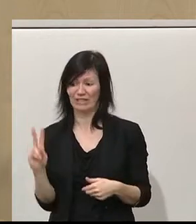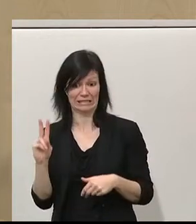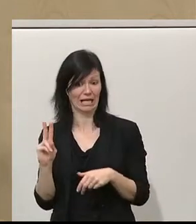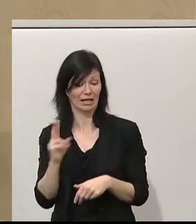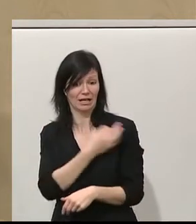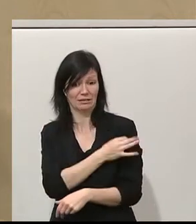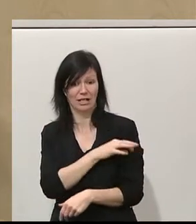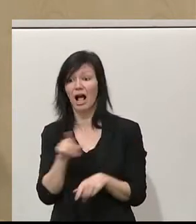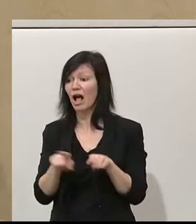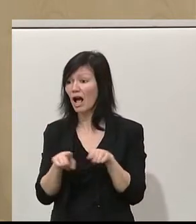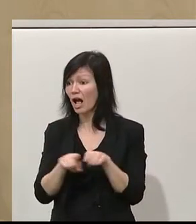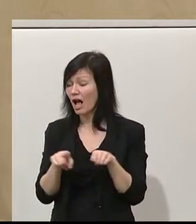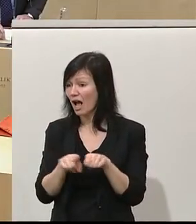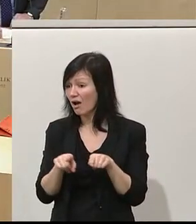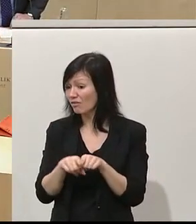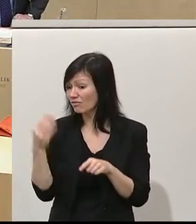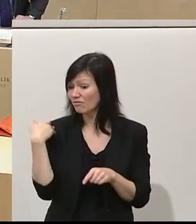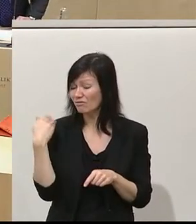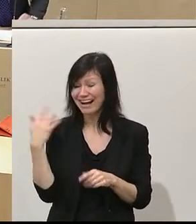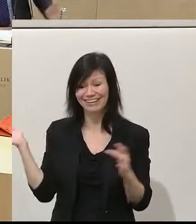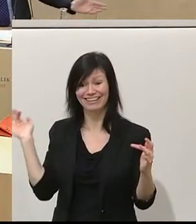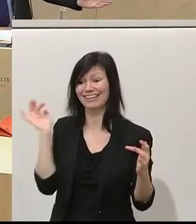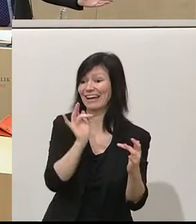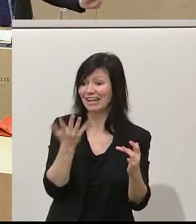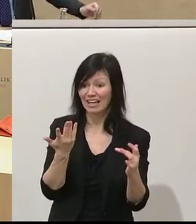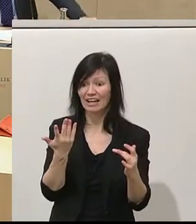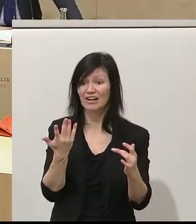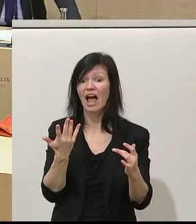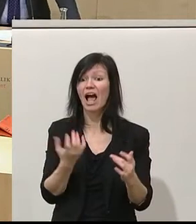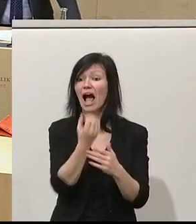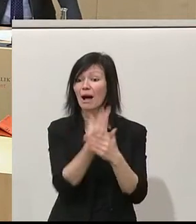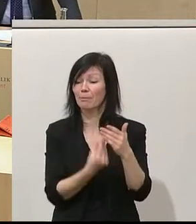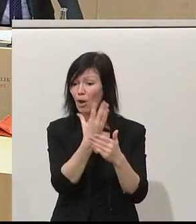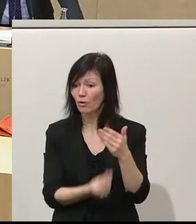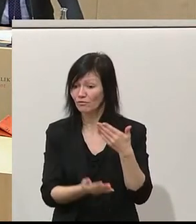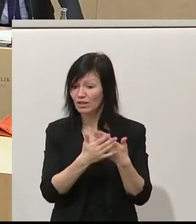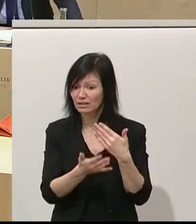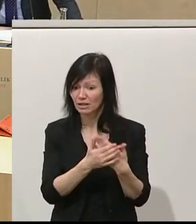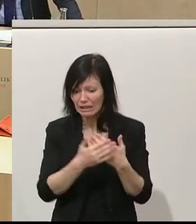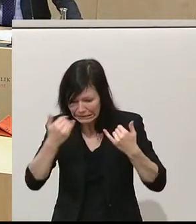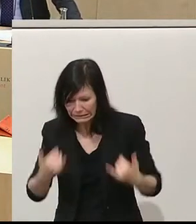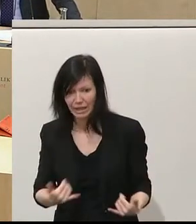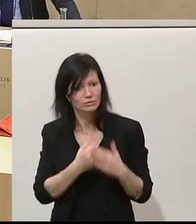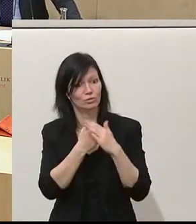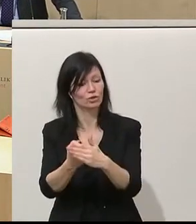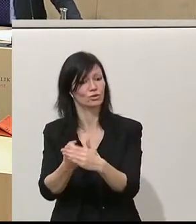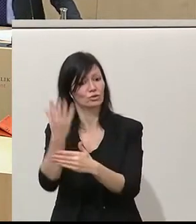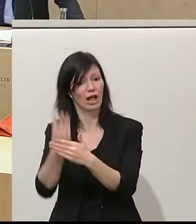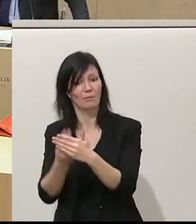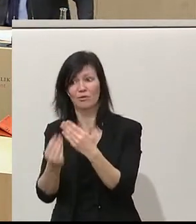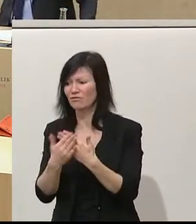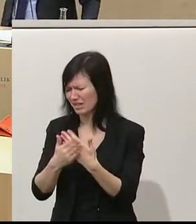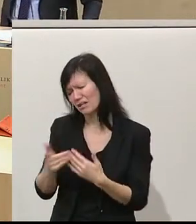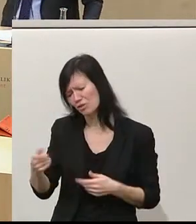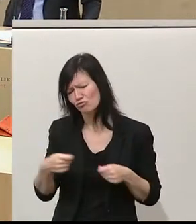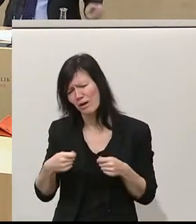die Upload-Filter. Und die Grünen befürworten mit diesem Regierungsprogramm einen Upload-Filter. Ich bin gespannt, wie Sie das all den jungen Menschen erklären, die gemeinsam